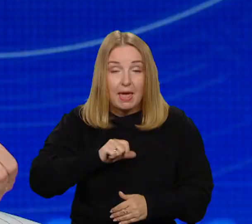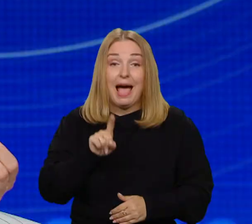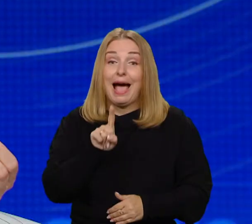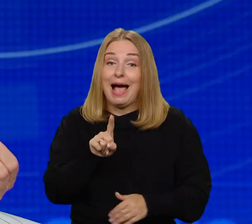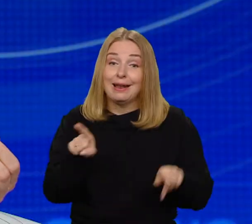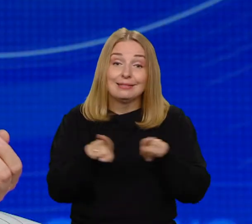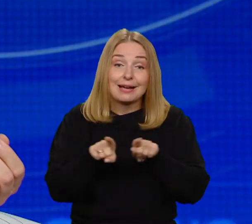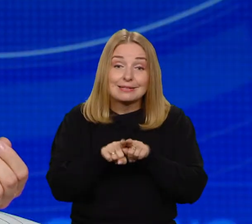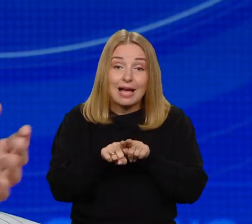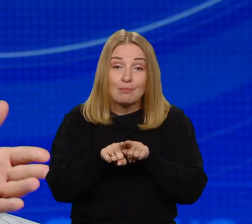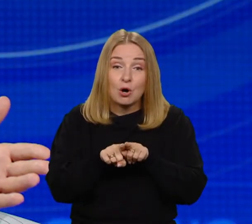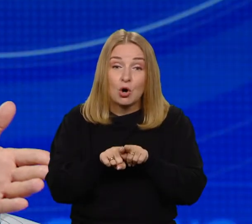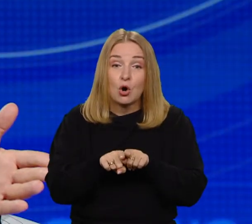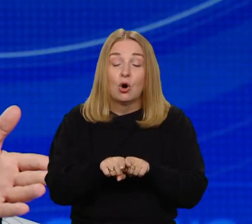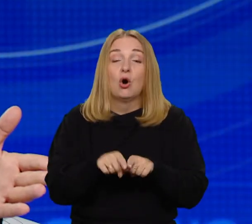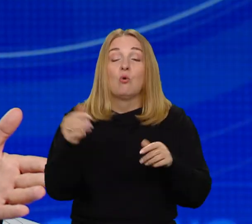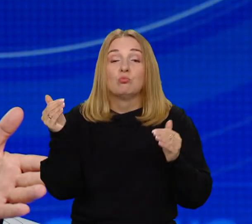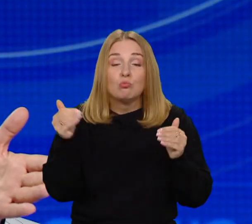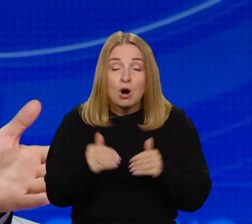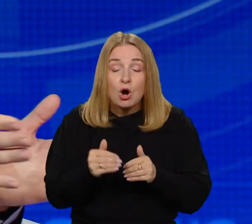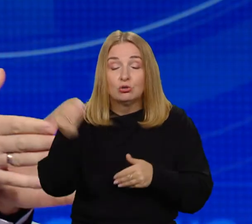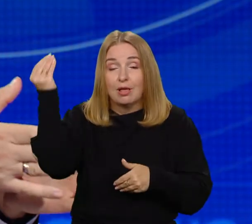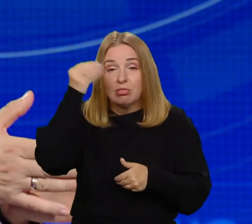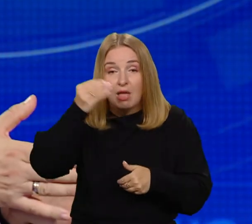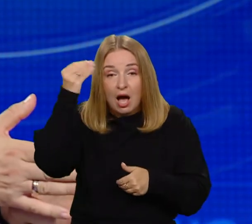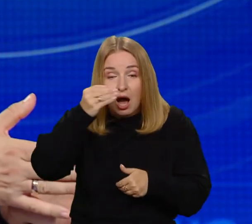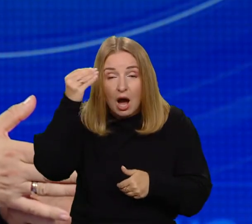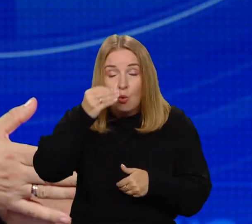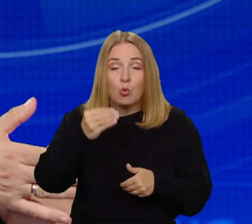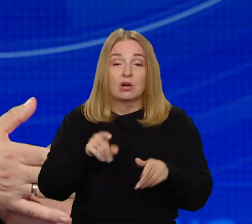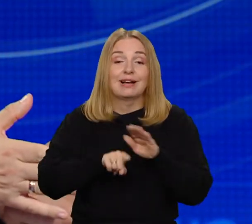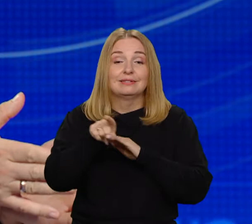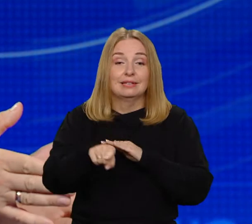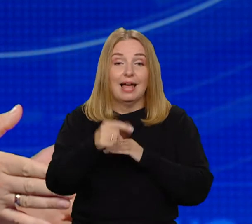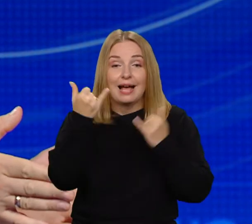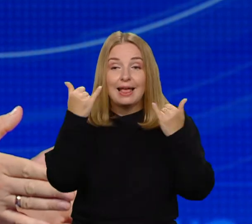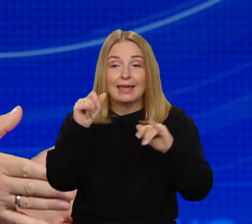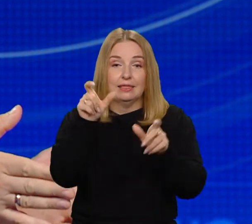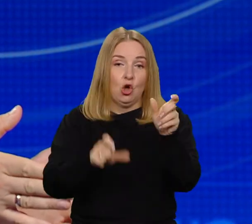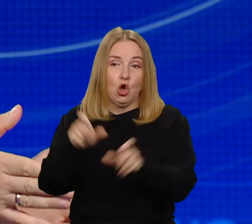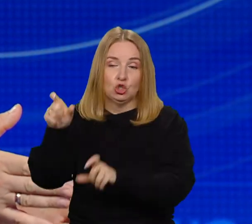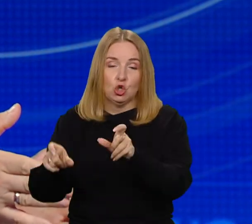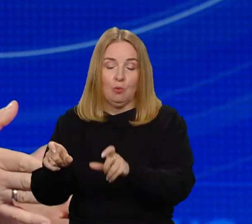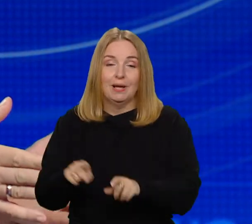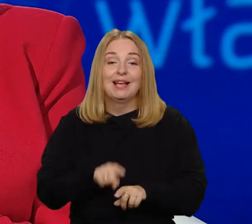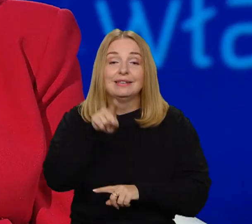tego, żeby, to zabrzmi szumnie i patetycznie, ja się zgadzam, ale żeby uczyli się dla innych, dla wspólnoty?